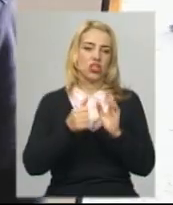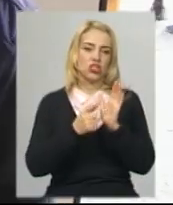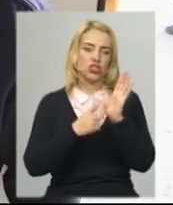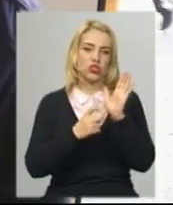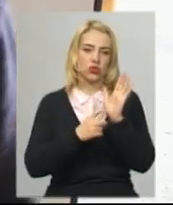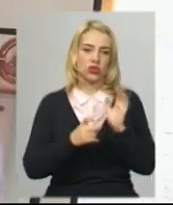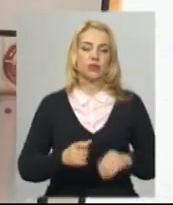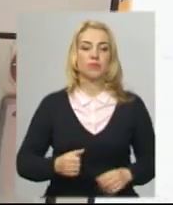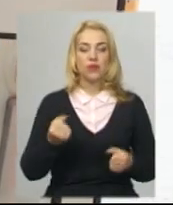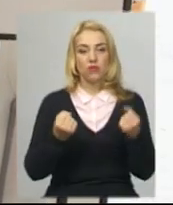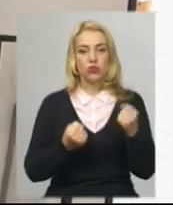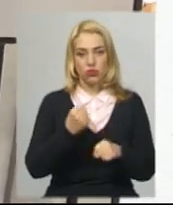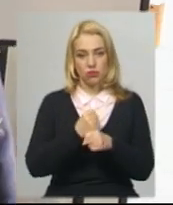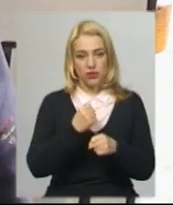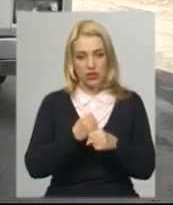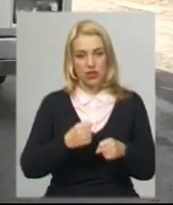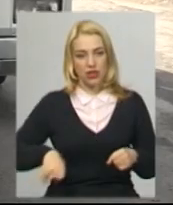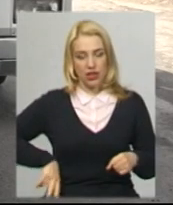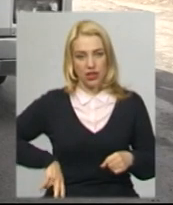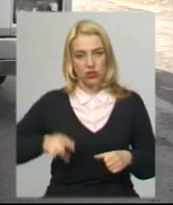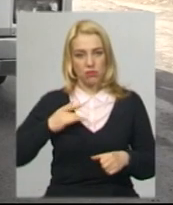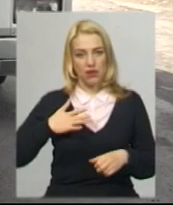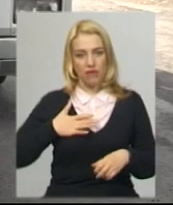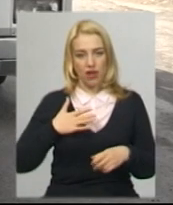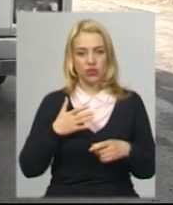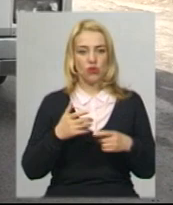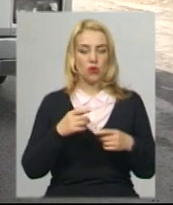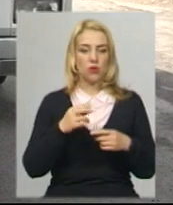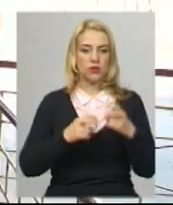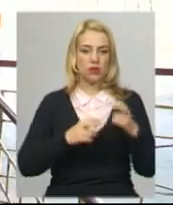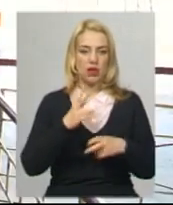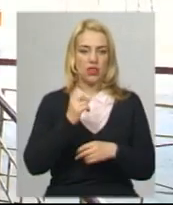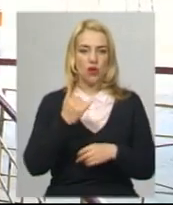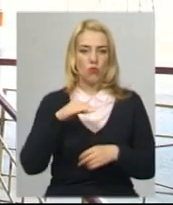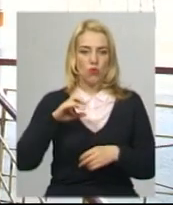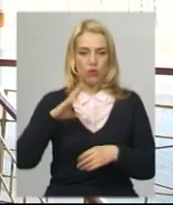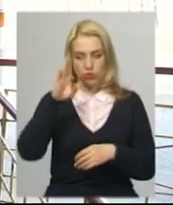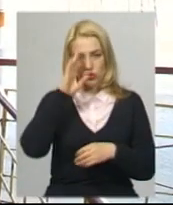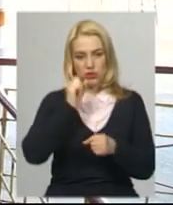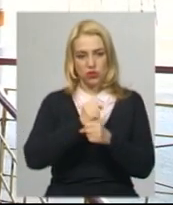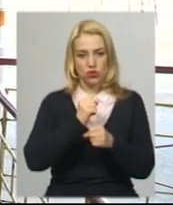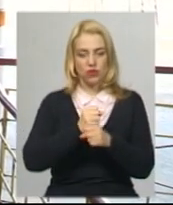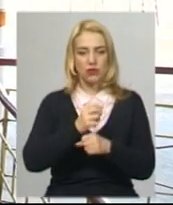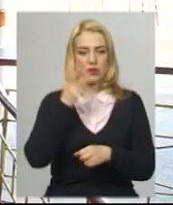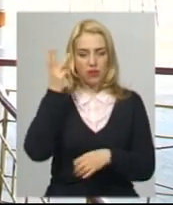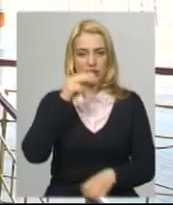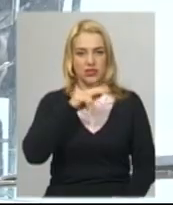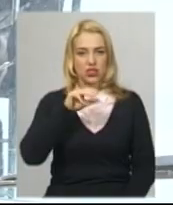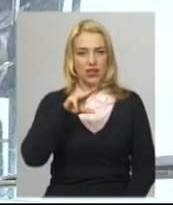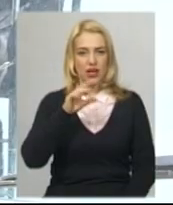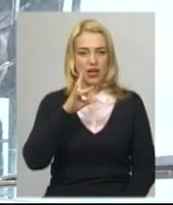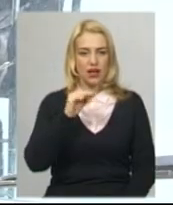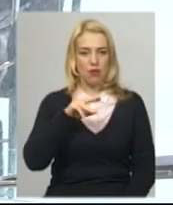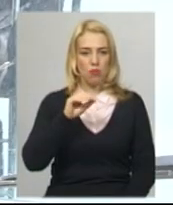Водієм сьогодні працює і директор приватного підприємства автоперевезень Андрій Наумов. Чоловік, який працював на маршруті Хмельницький-Черепова, під час карантину